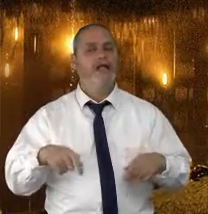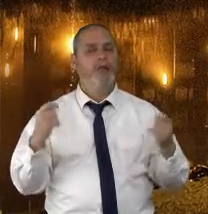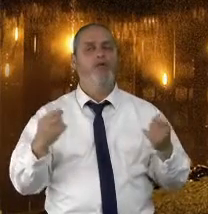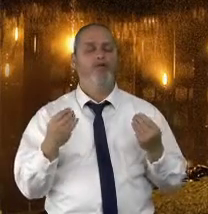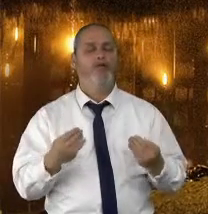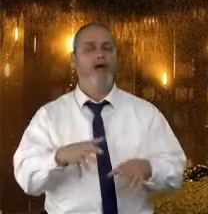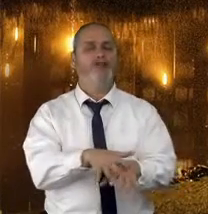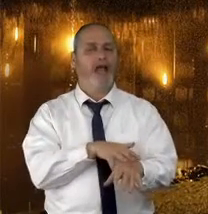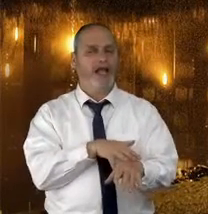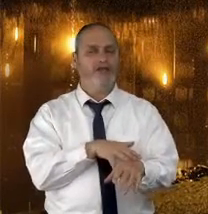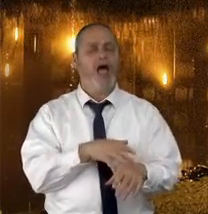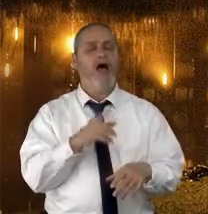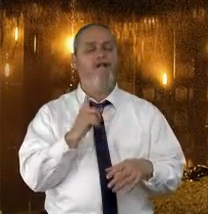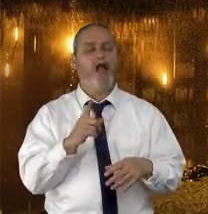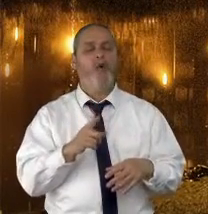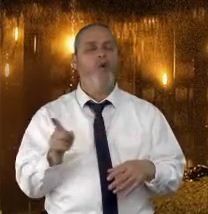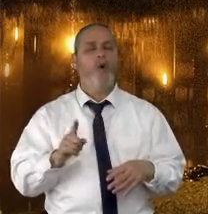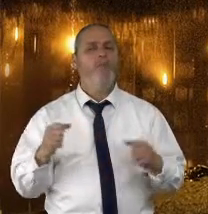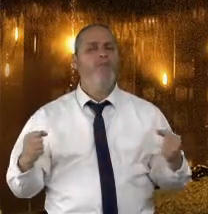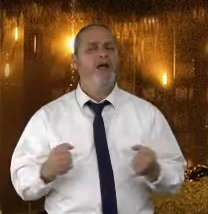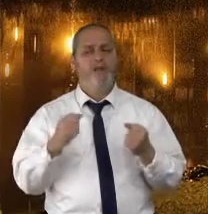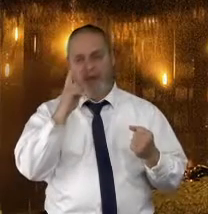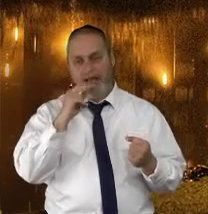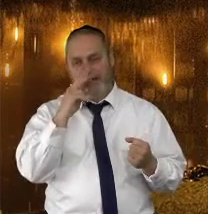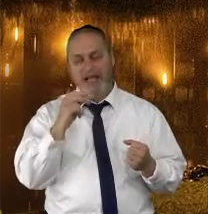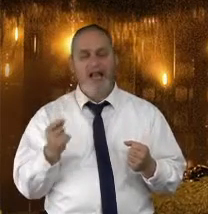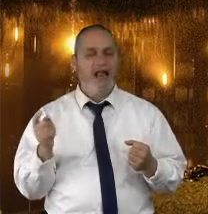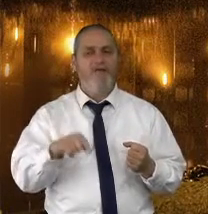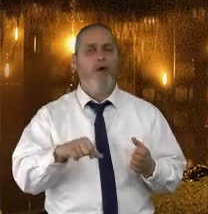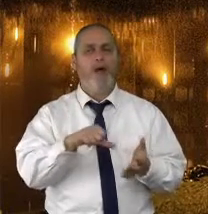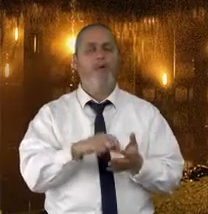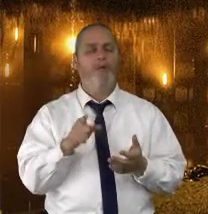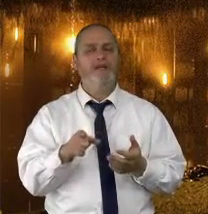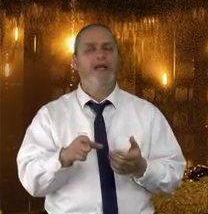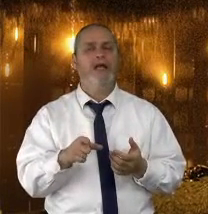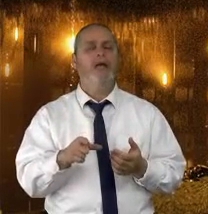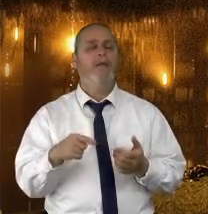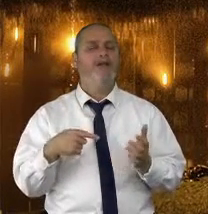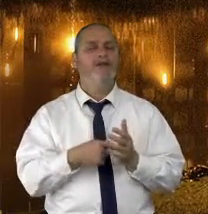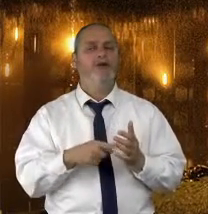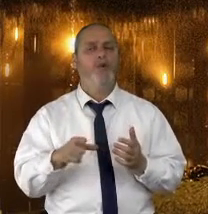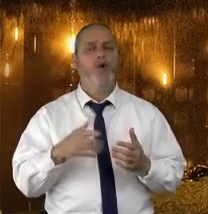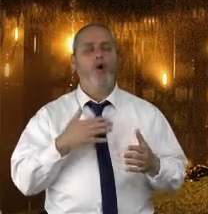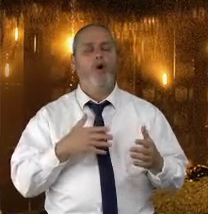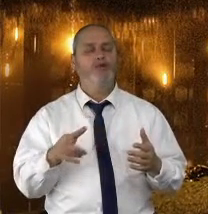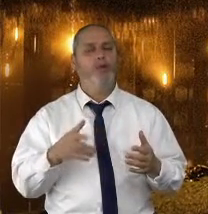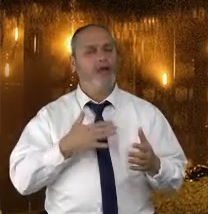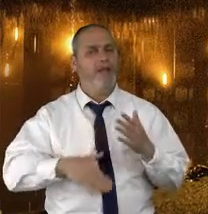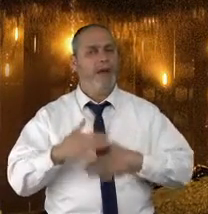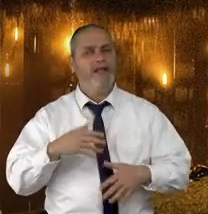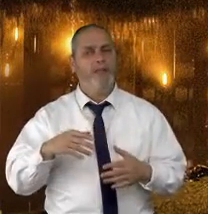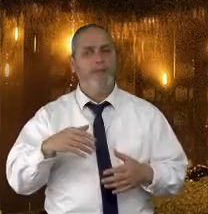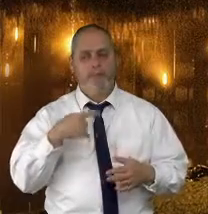אינטליגנציה רגשית. אבל הוא לא מנסה בכלל להגיע למקום הזה, כי הוא יודע שהוא יכול להיות נחמד איתנו